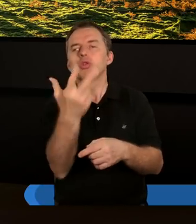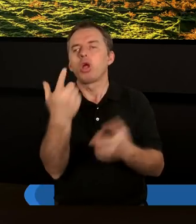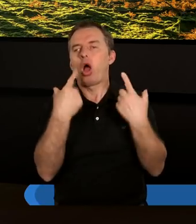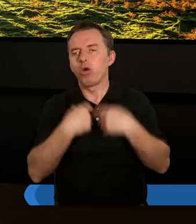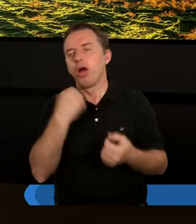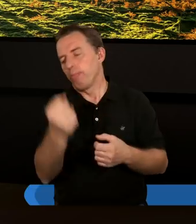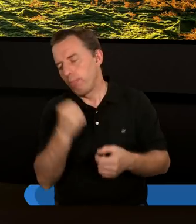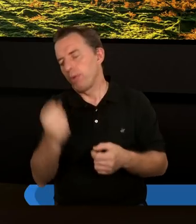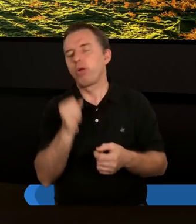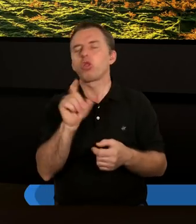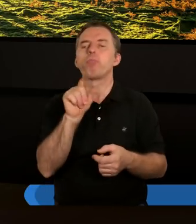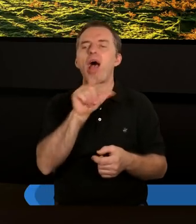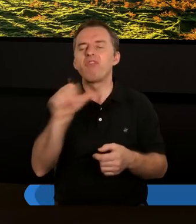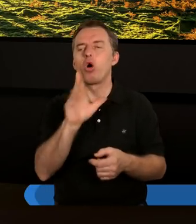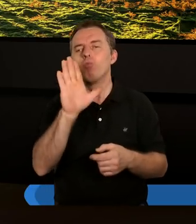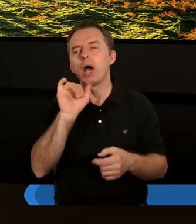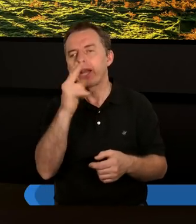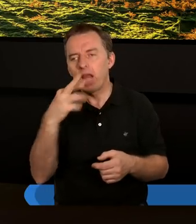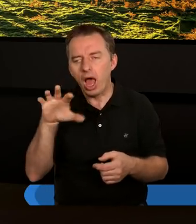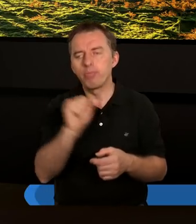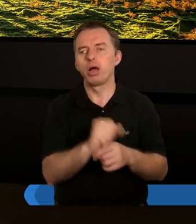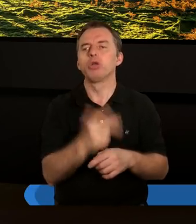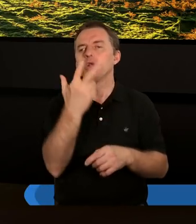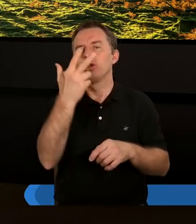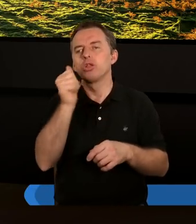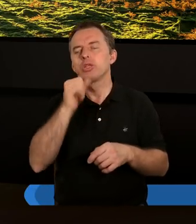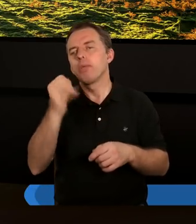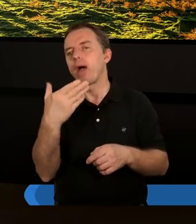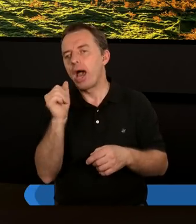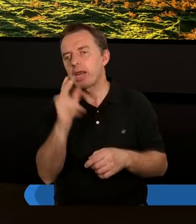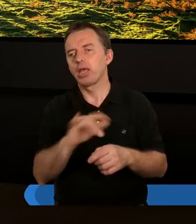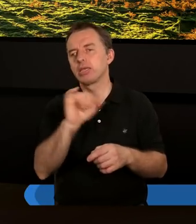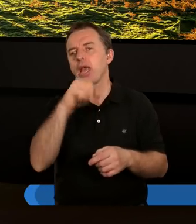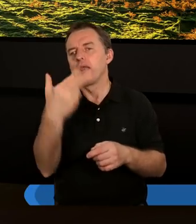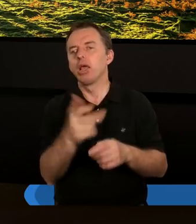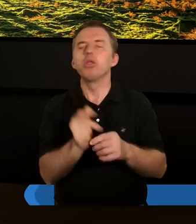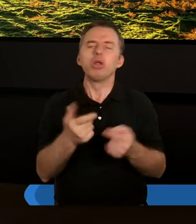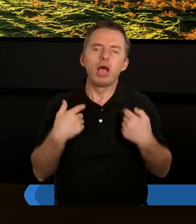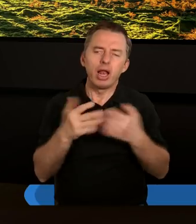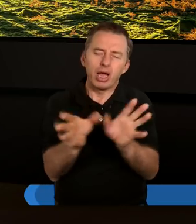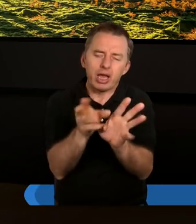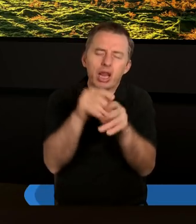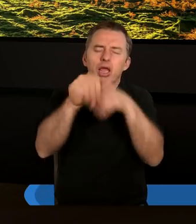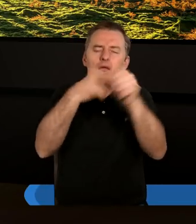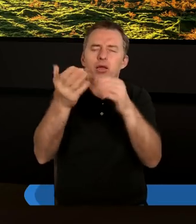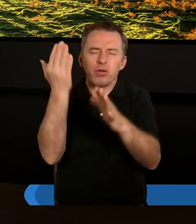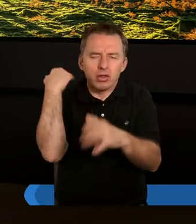gdzie apostoł Paweł i Barnaba, którzy przecież przez lata tak ściśle z sobą współpracowali, razem tyle przeżyli.